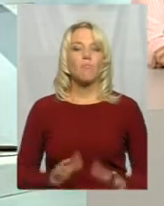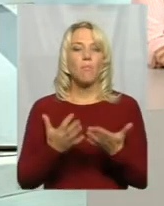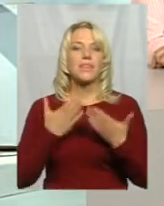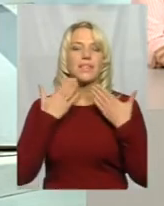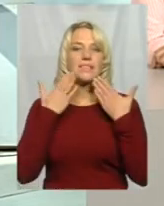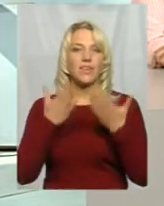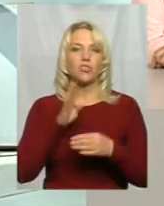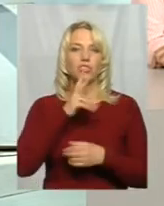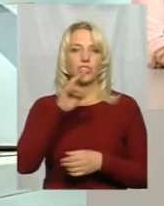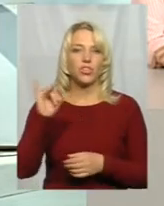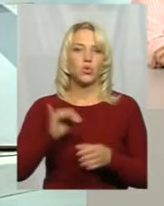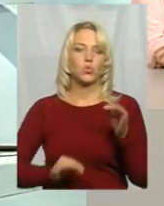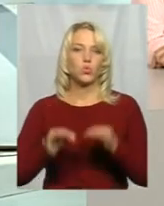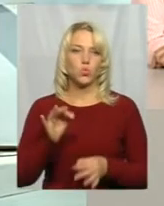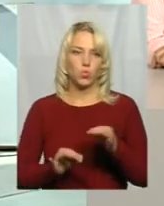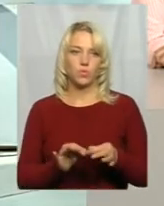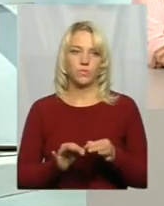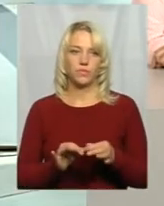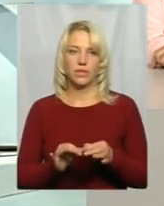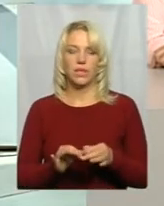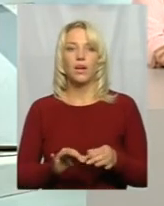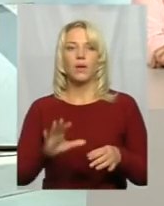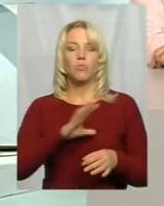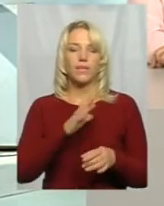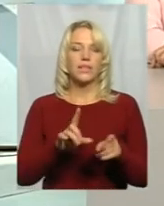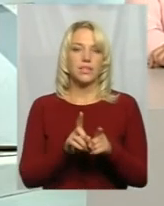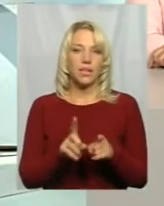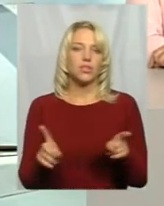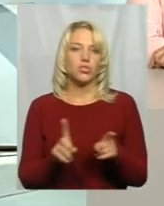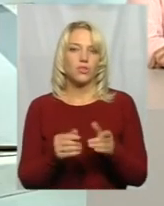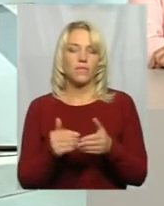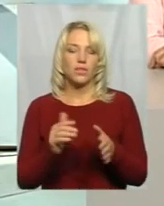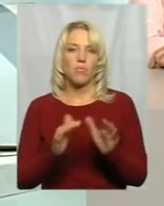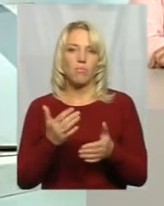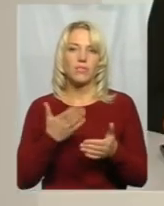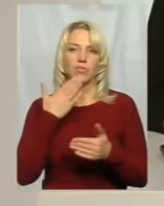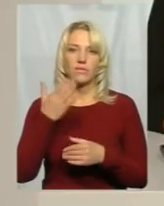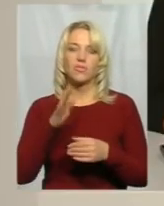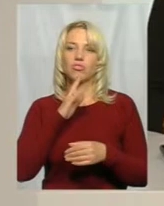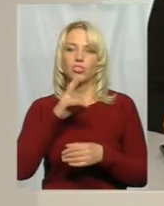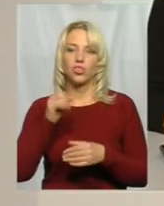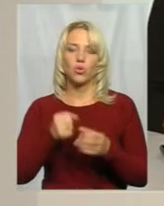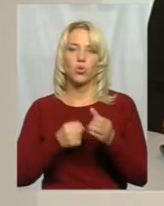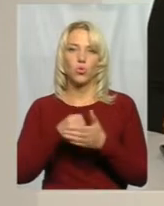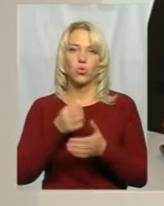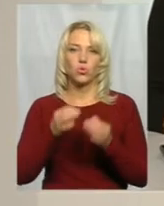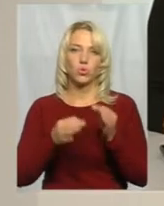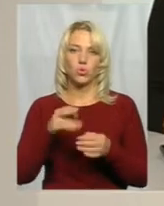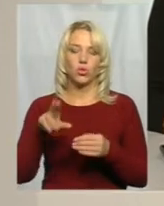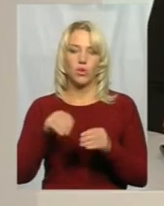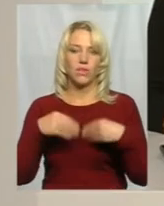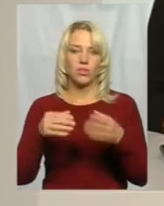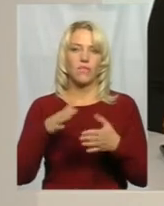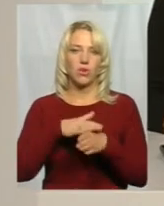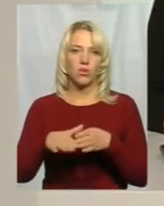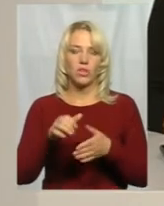жінки до суду, тобто буває, що від моменту звернення жінки до суду, до видачі виконавчого документа,